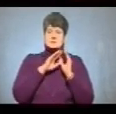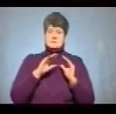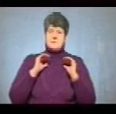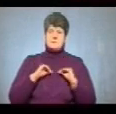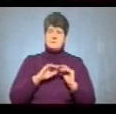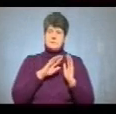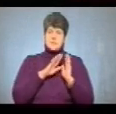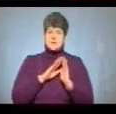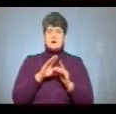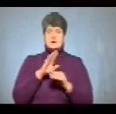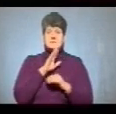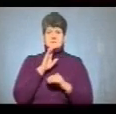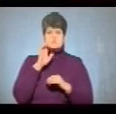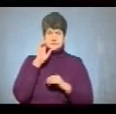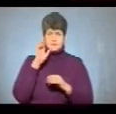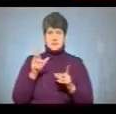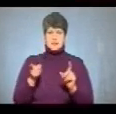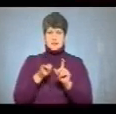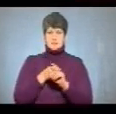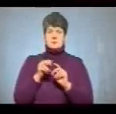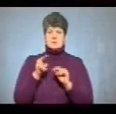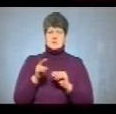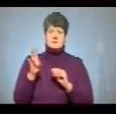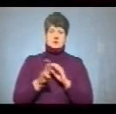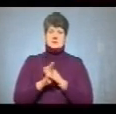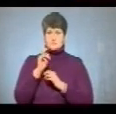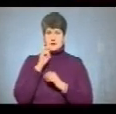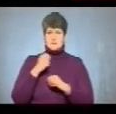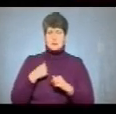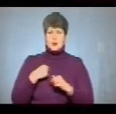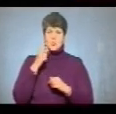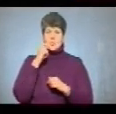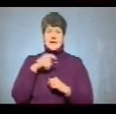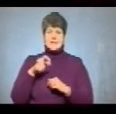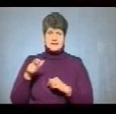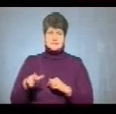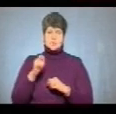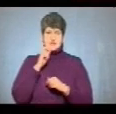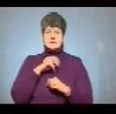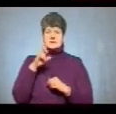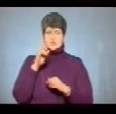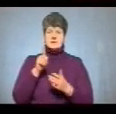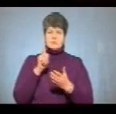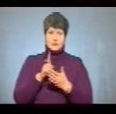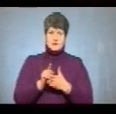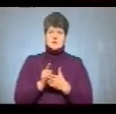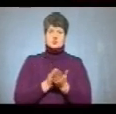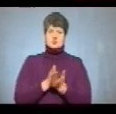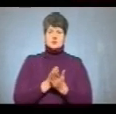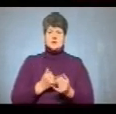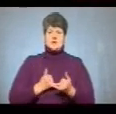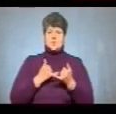приєдналася до Православної церкви України. Ми українці, ми є українська держава, і в українській державі повинна служити